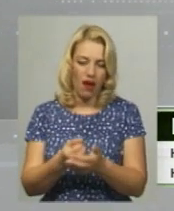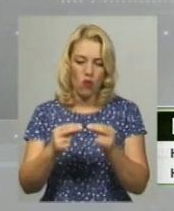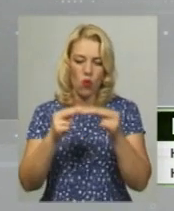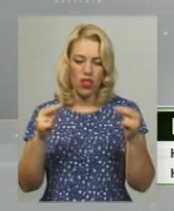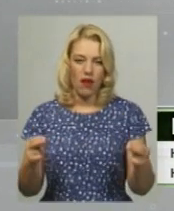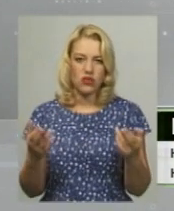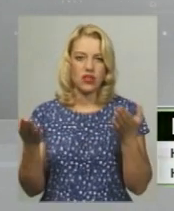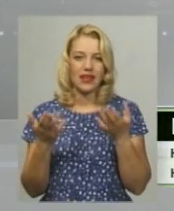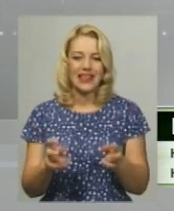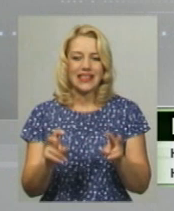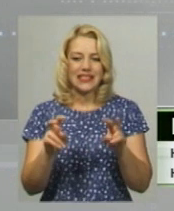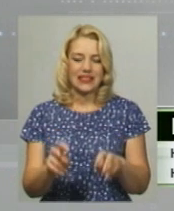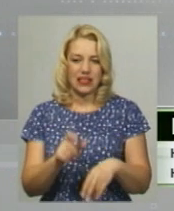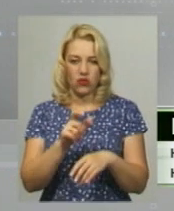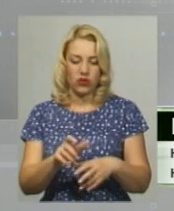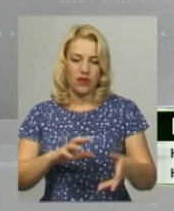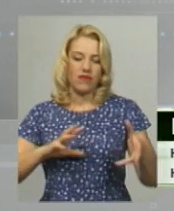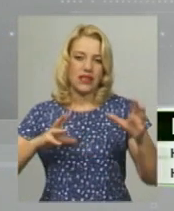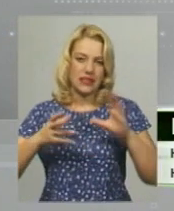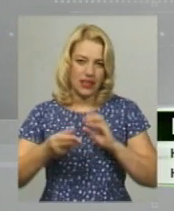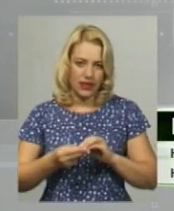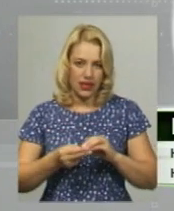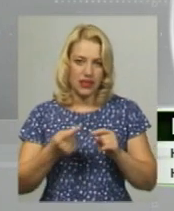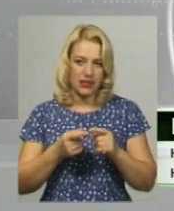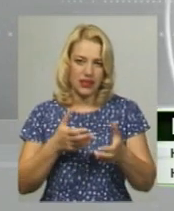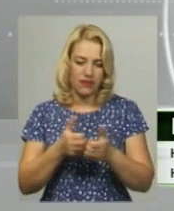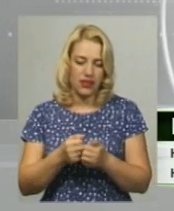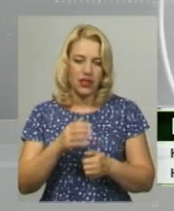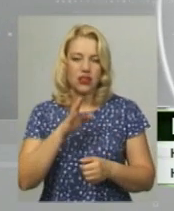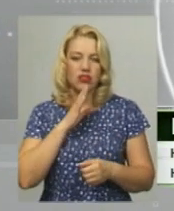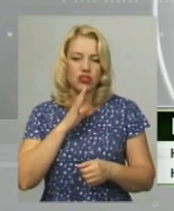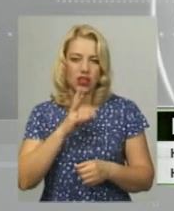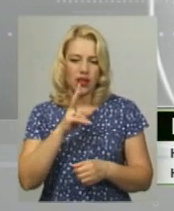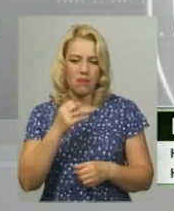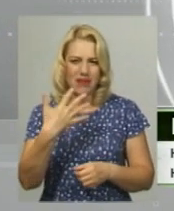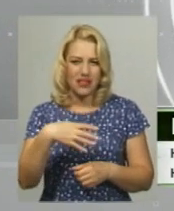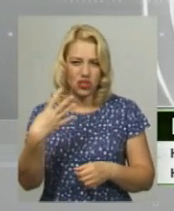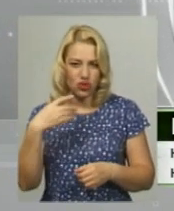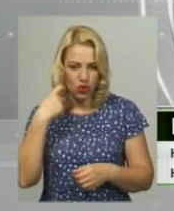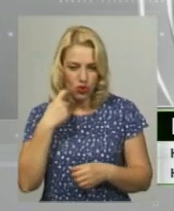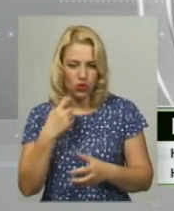люди. В результаті цієї дорожньо-транспортної пригоди 50-річна жінка отримала цвісне ушкодження.